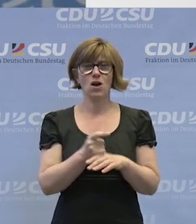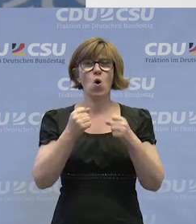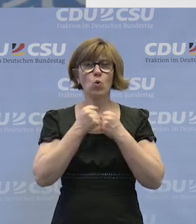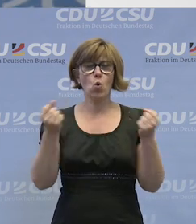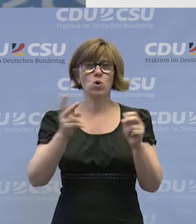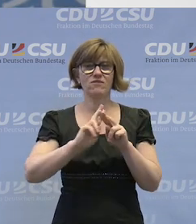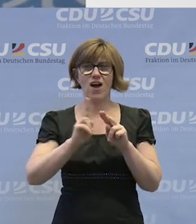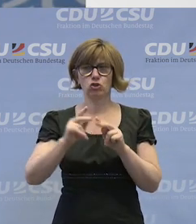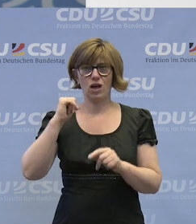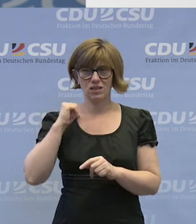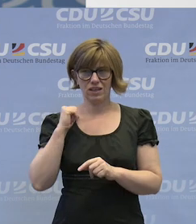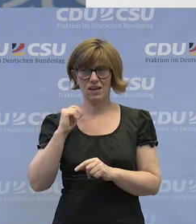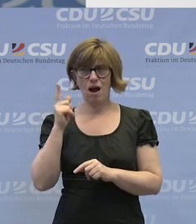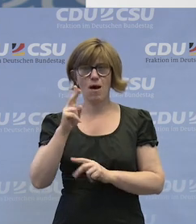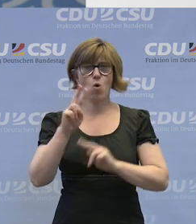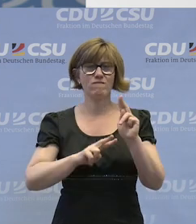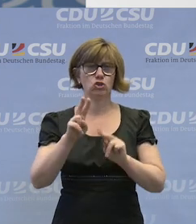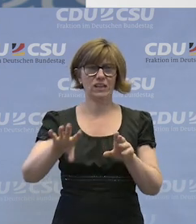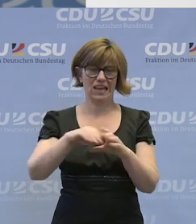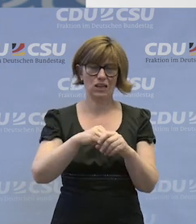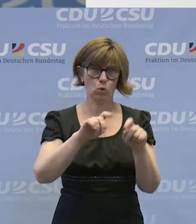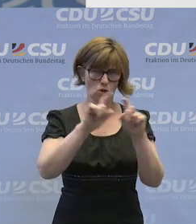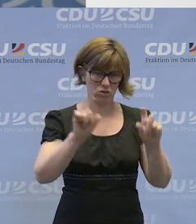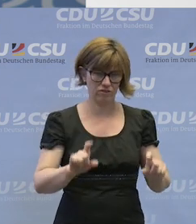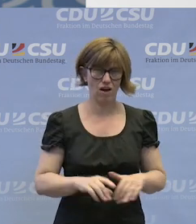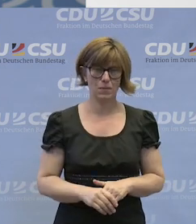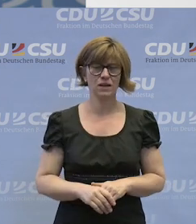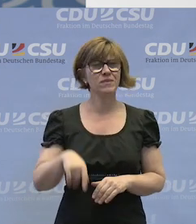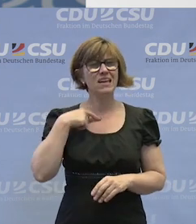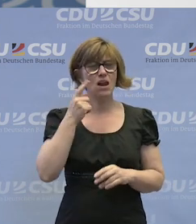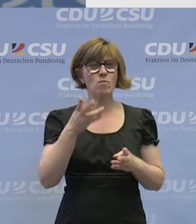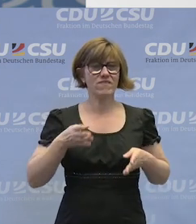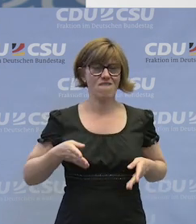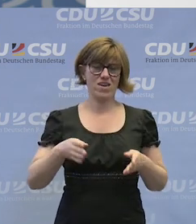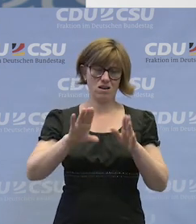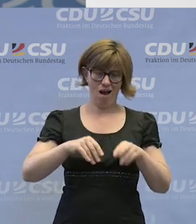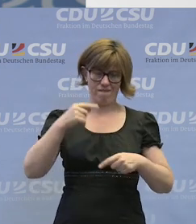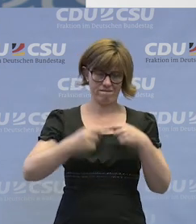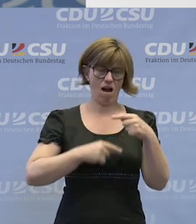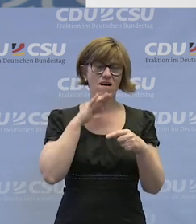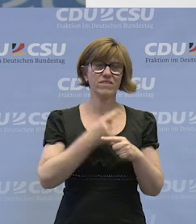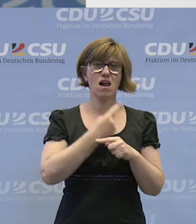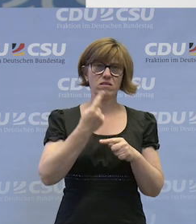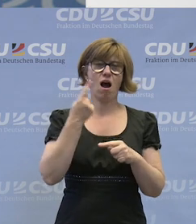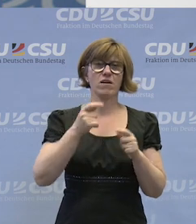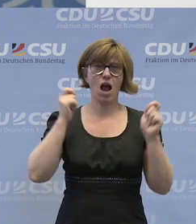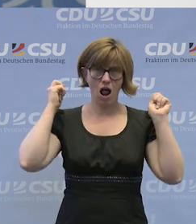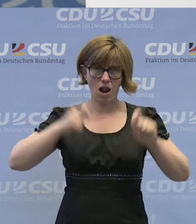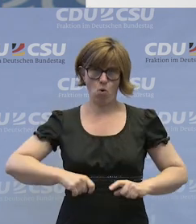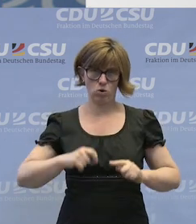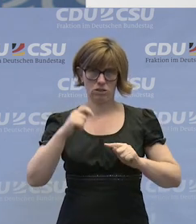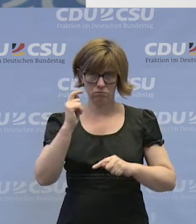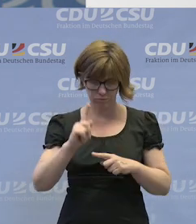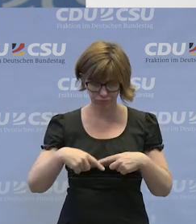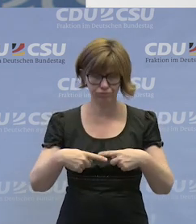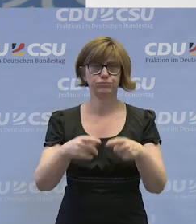großen Werkstattträger, aber auch von verschiedenen Inklusionsfirmen. Ich glaube, wir sind auf dem Weg. Wir sind seit vielen Jahren aufgebrochen und